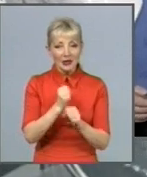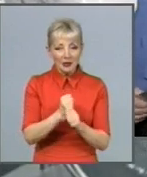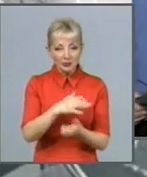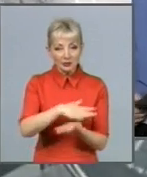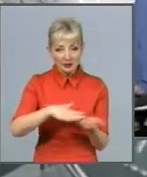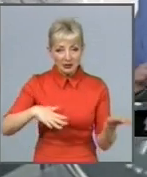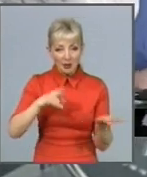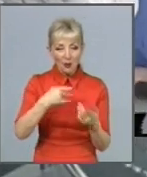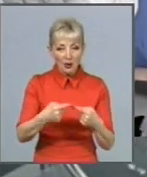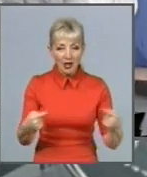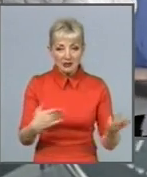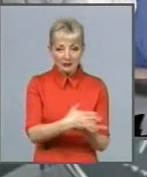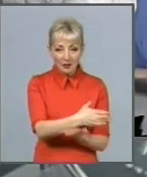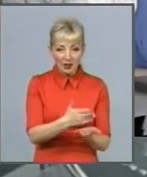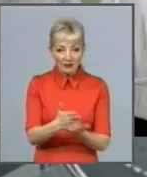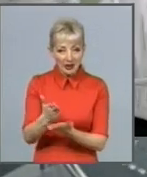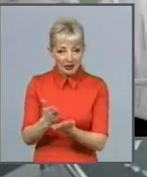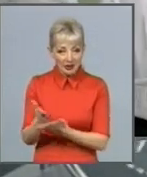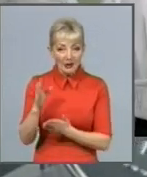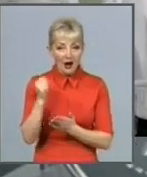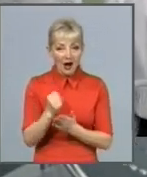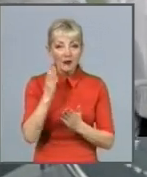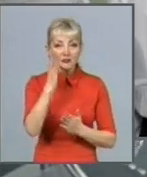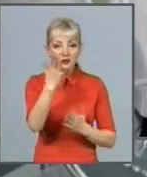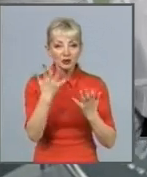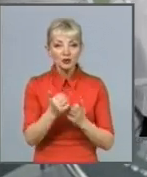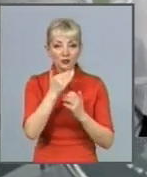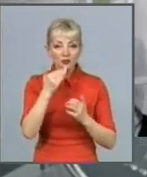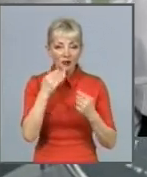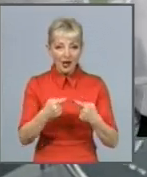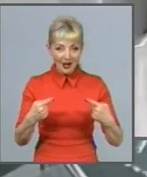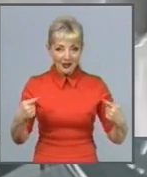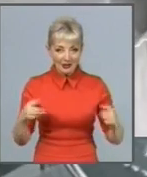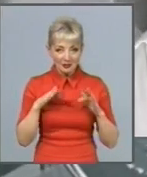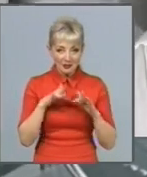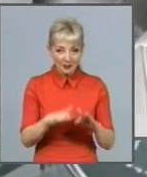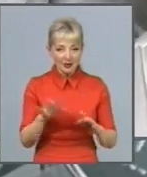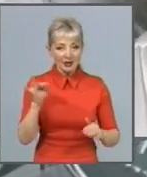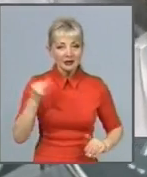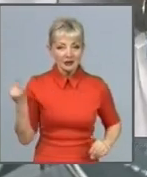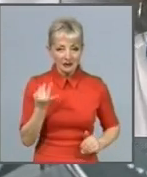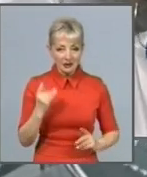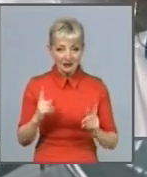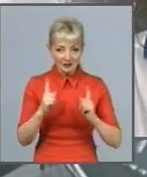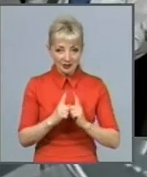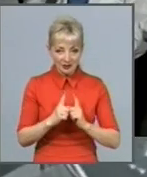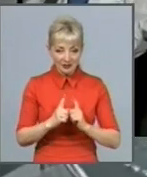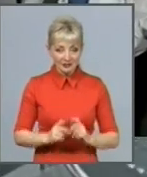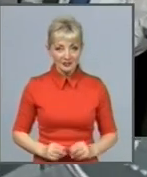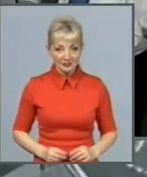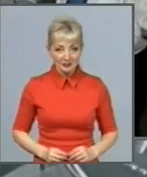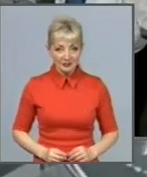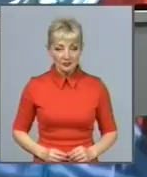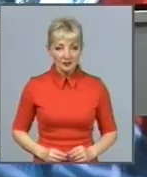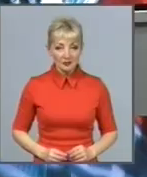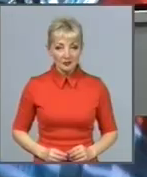діяльності. А значить попереду ще багато різноманітних заходів і цікавих зустрічей. Анжела Сушко, Сергій Перець, Харківське